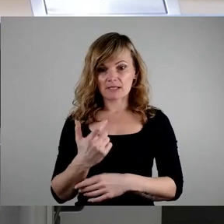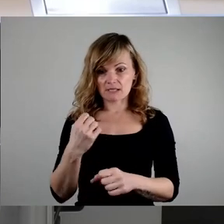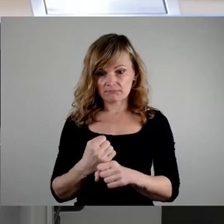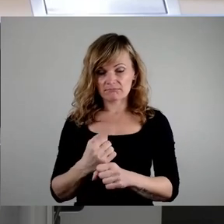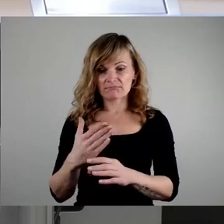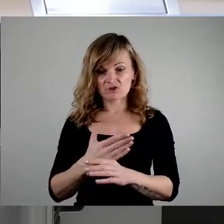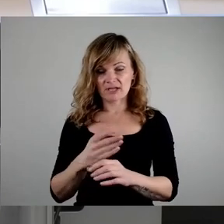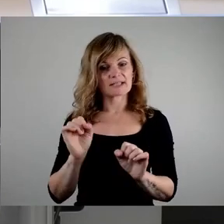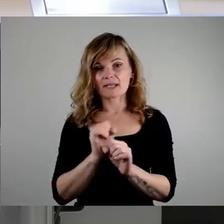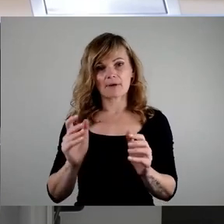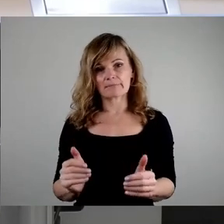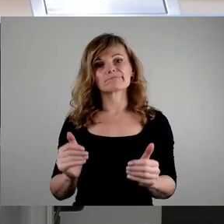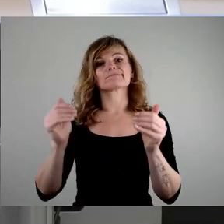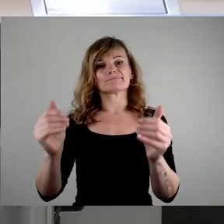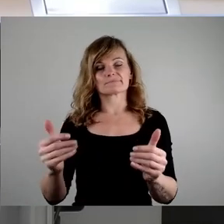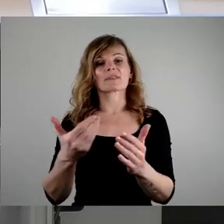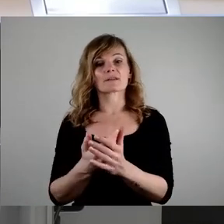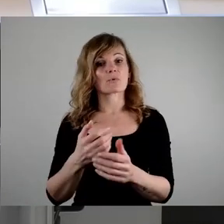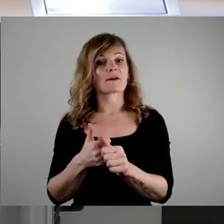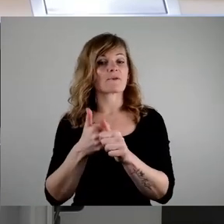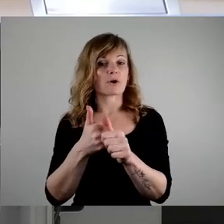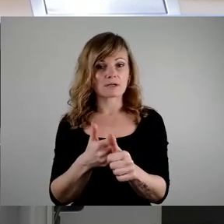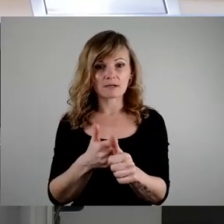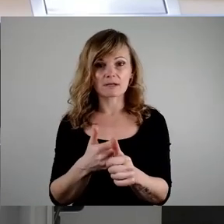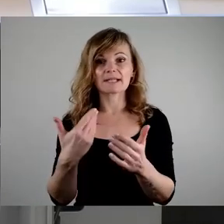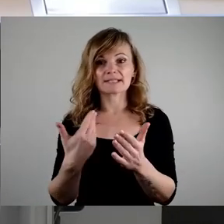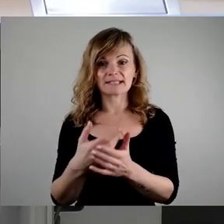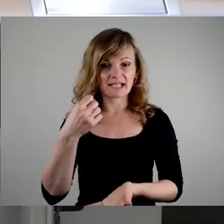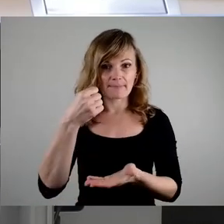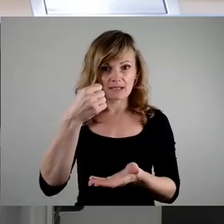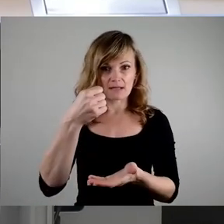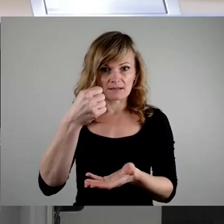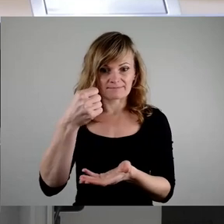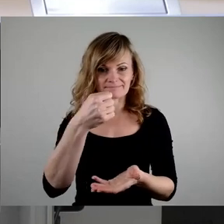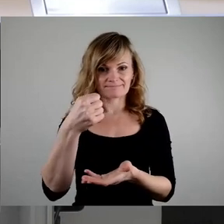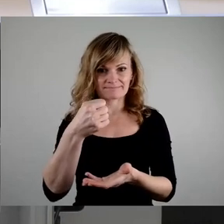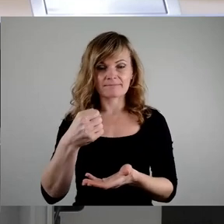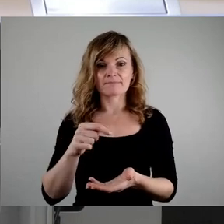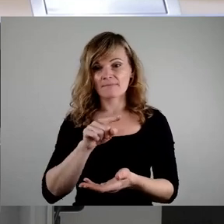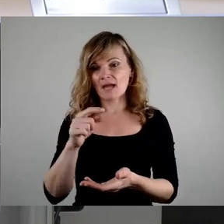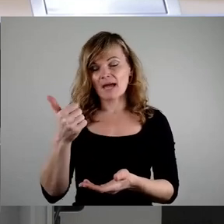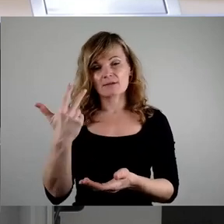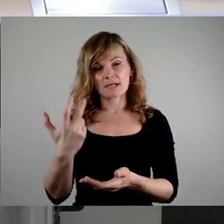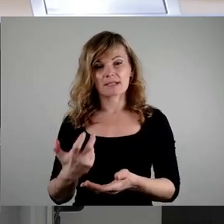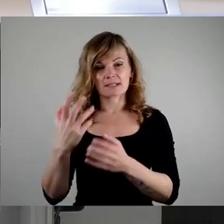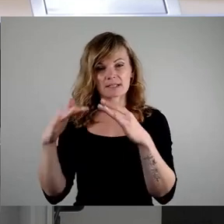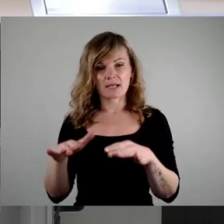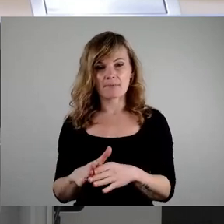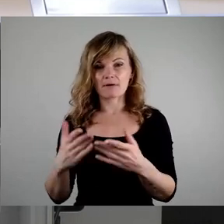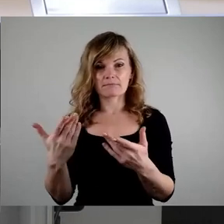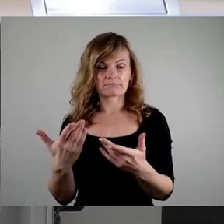dass diese Mittel faktisch zum 31.12. verfallen.